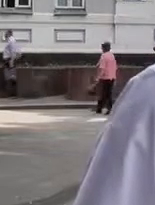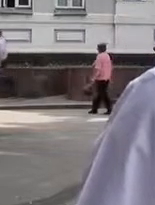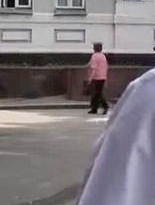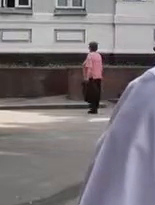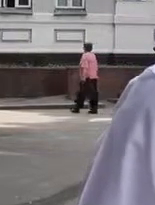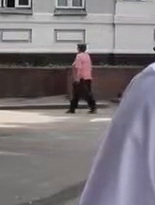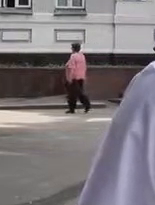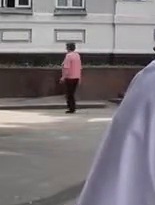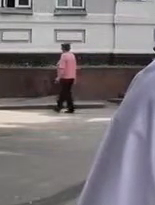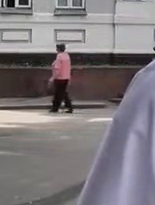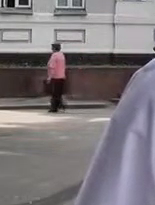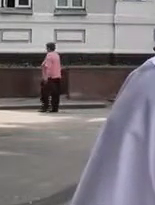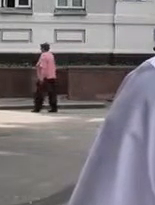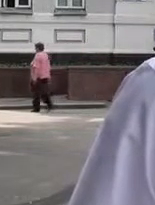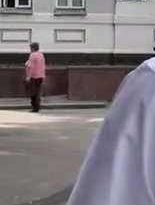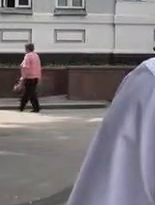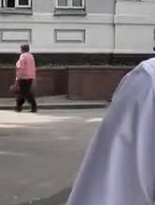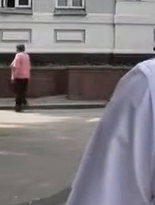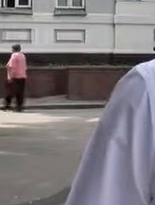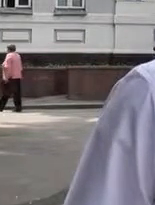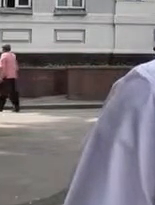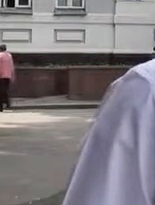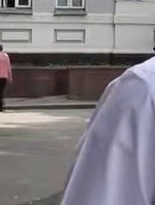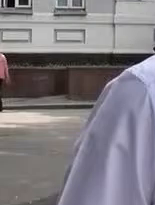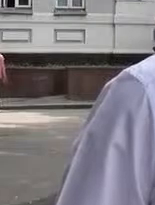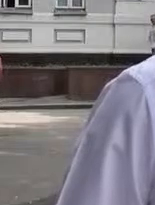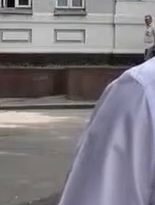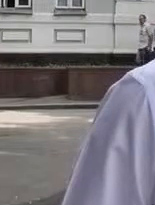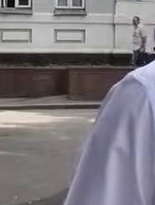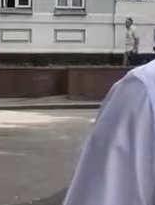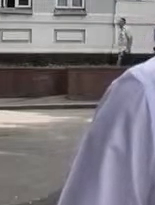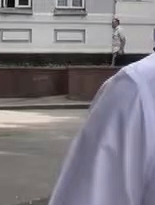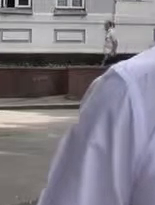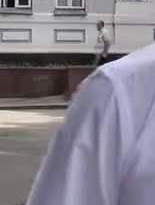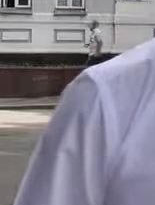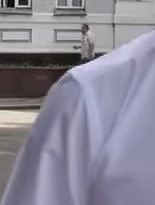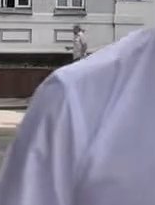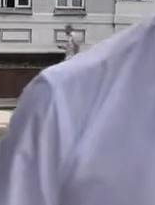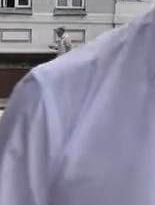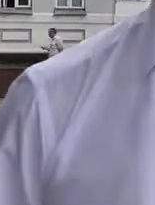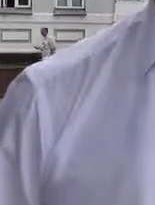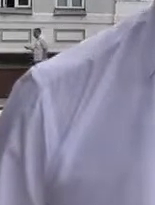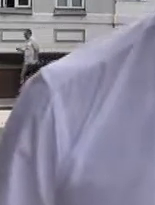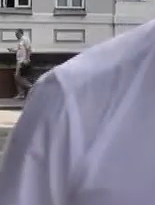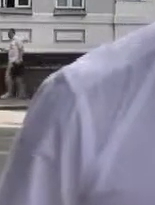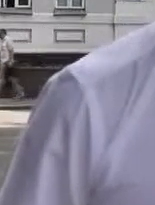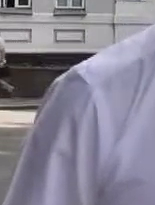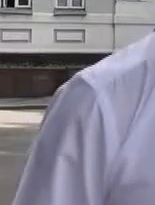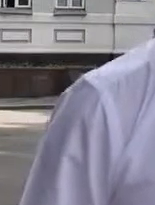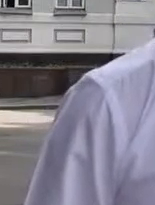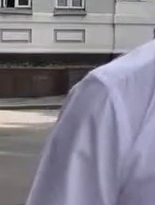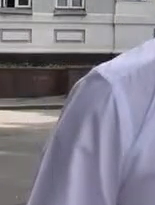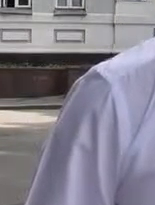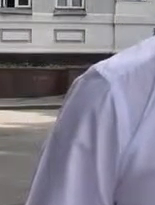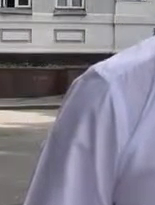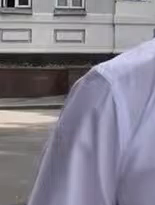тих тарифів, які є, і це дасть, знову ж таки, можливість їх не підвищувати на найближчі роки,